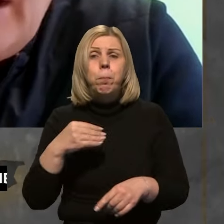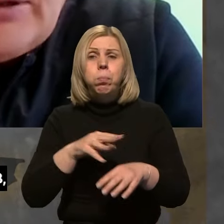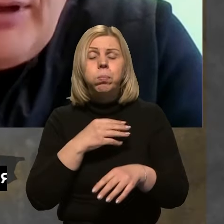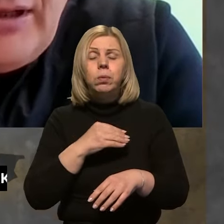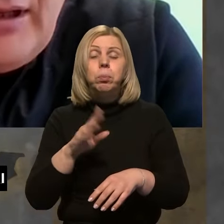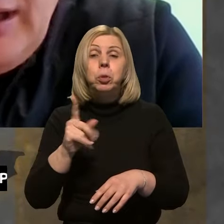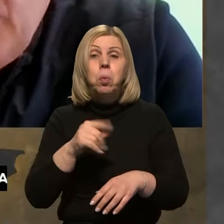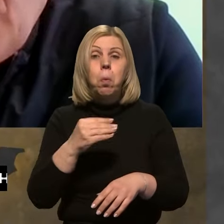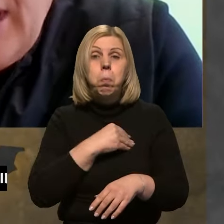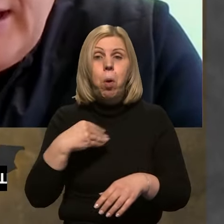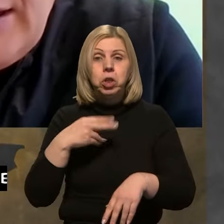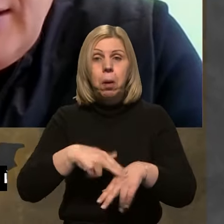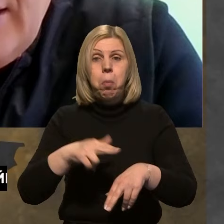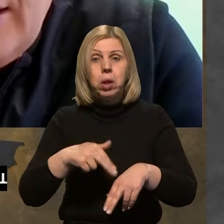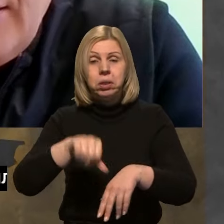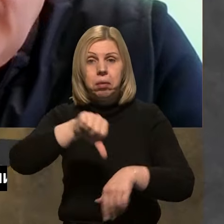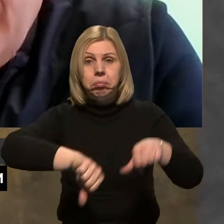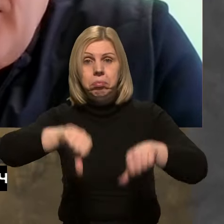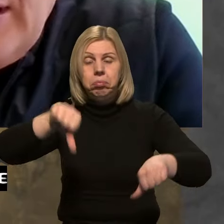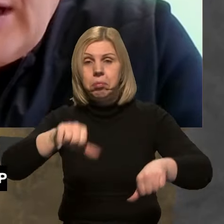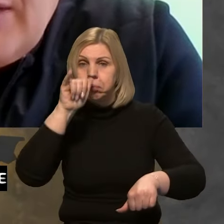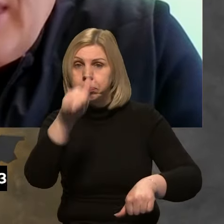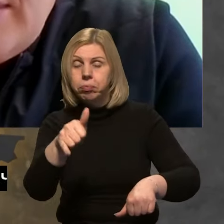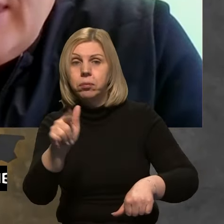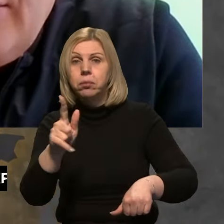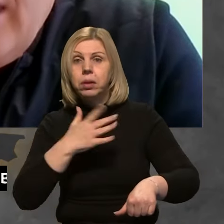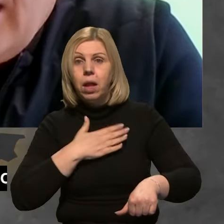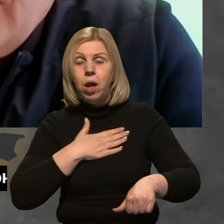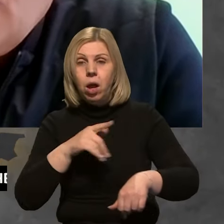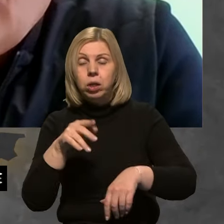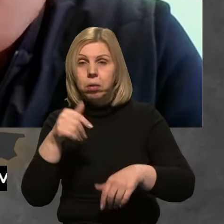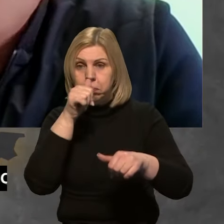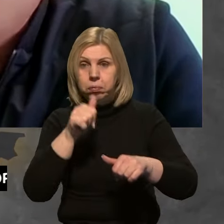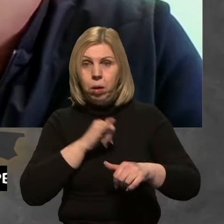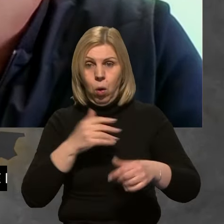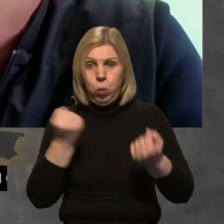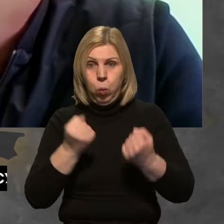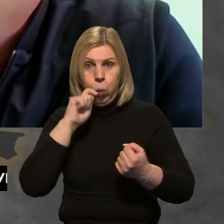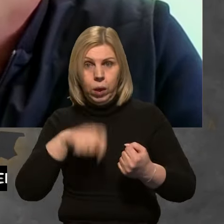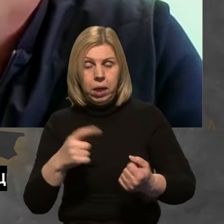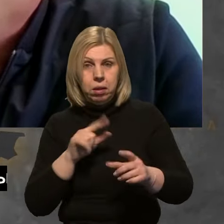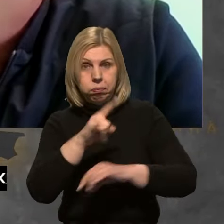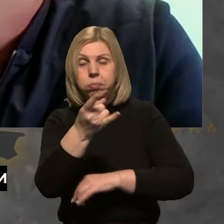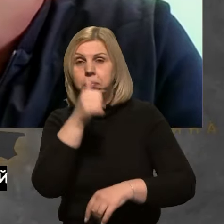поліція стоїть і не пропускає наших перевізників. Крім того, ви бачите, що